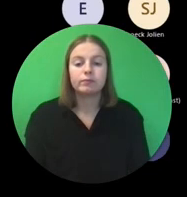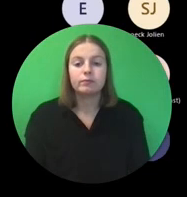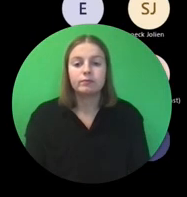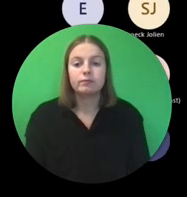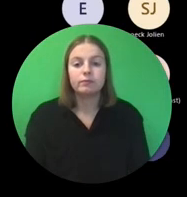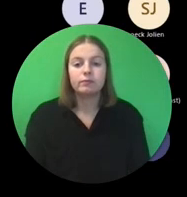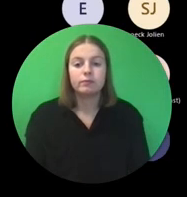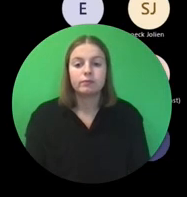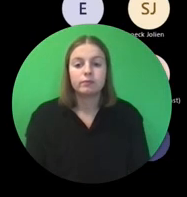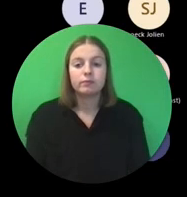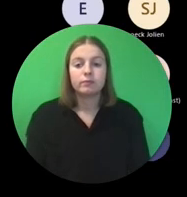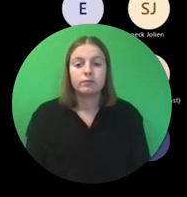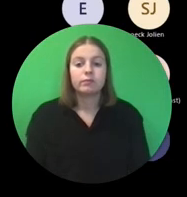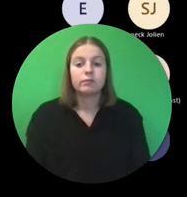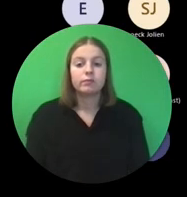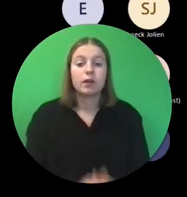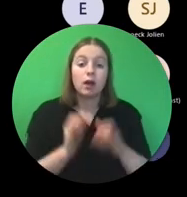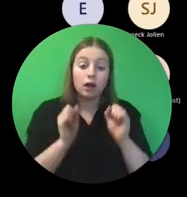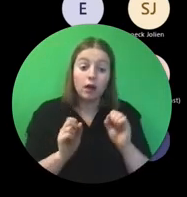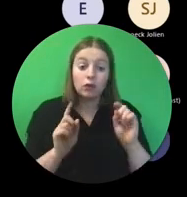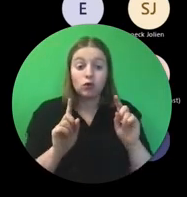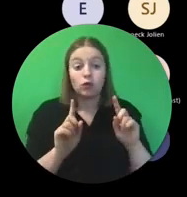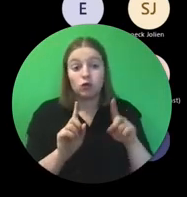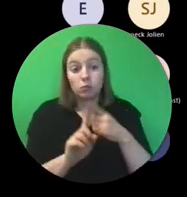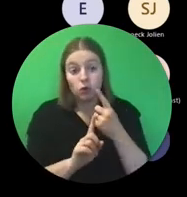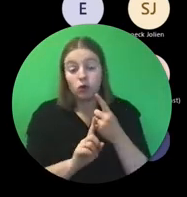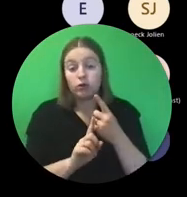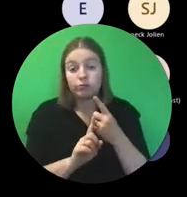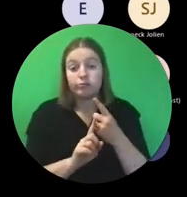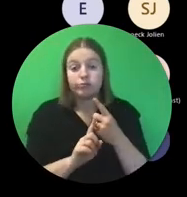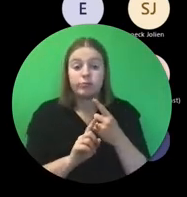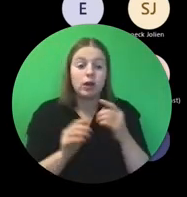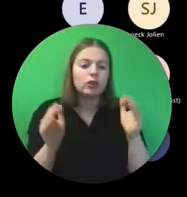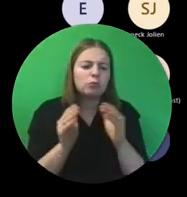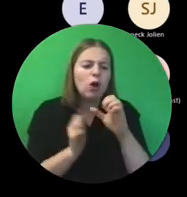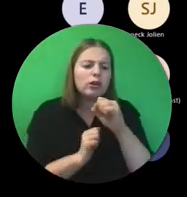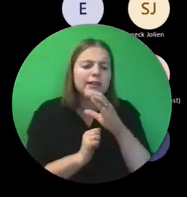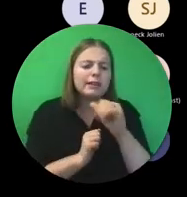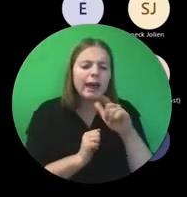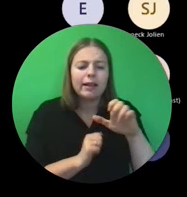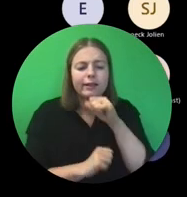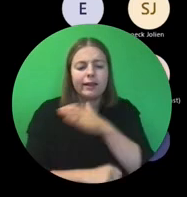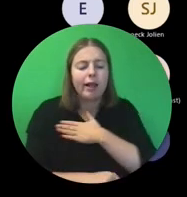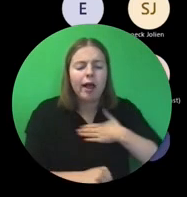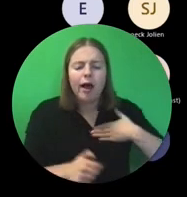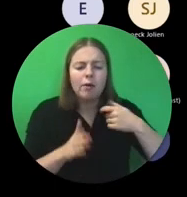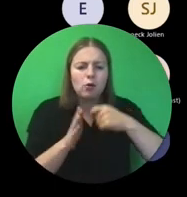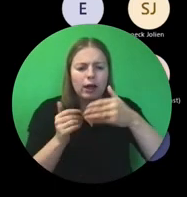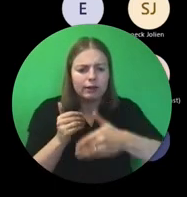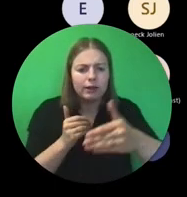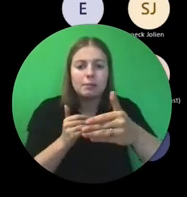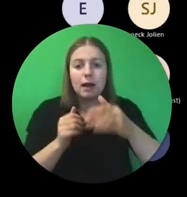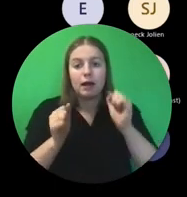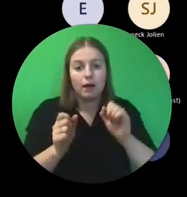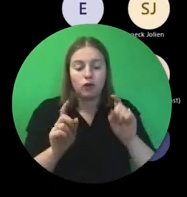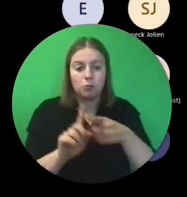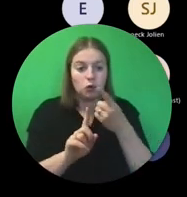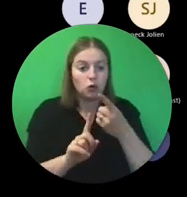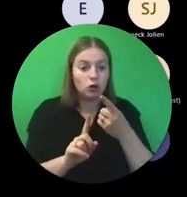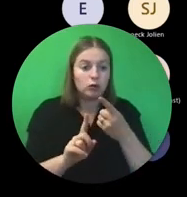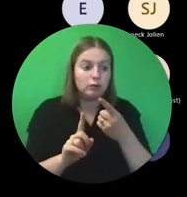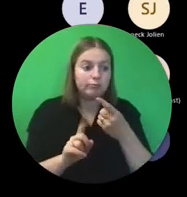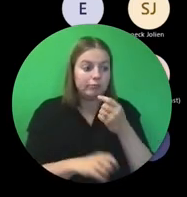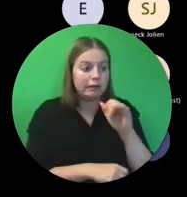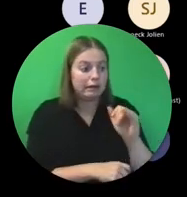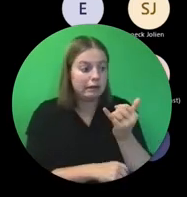Nu, het kan zijn, zelfs in die small scales, ook al duren ze niet zo heel lang, dat er zaken gebeuren waardoor je misschien